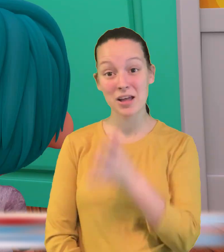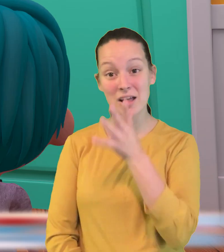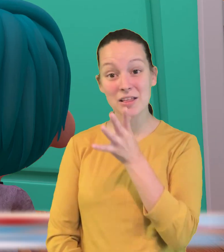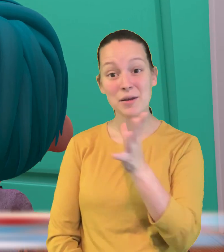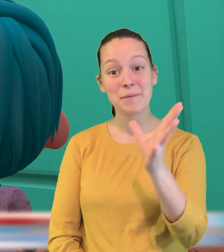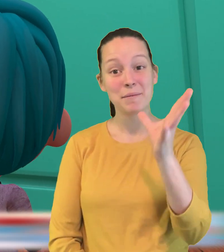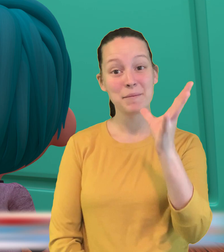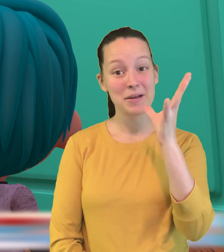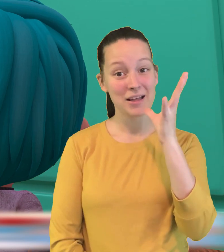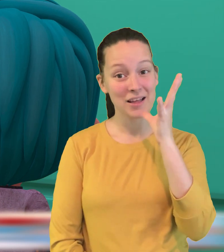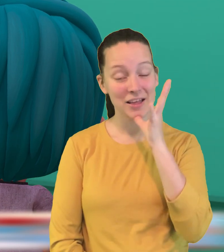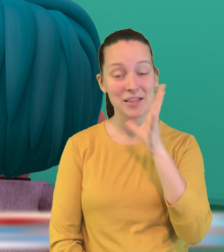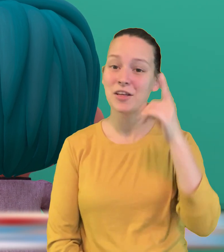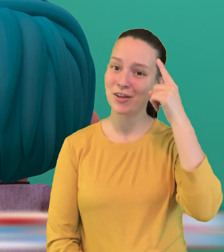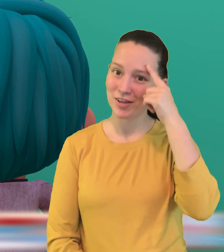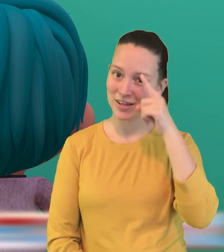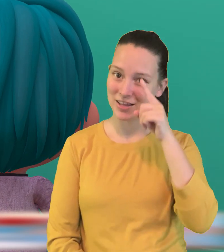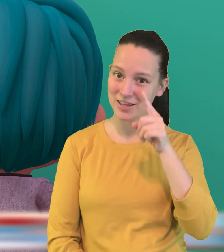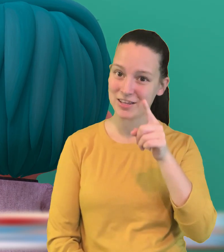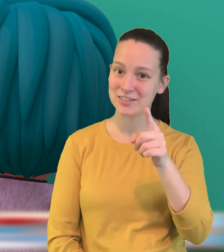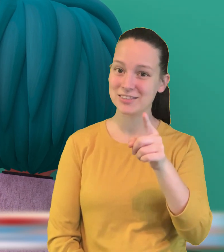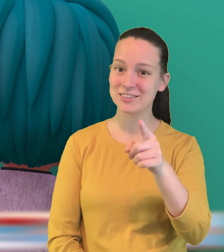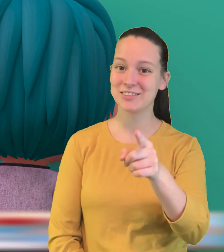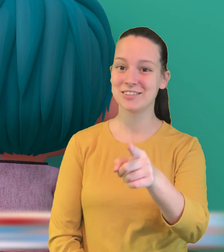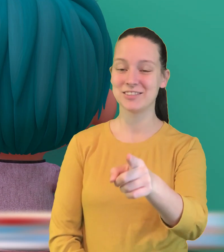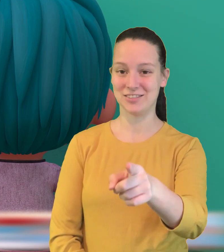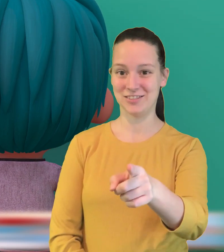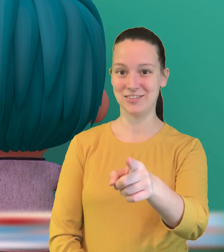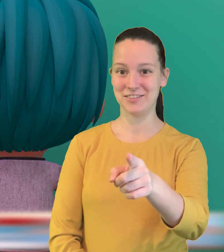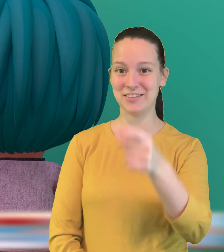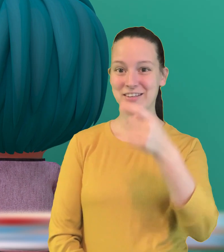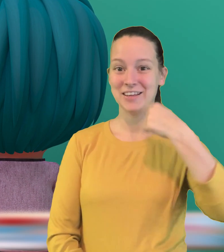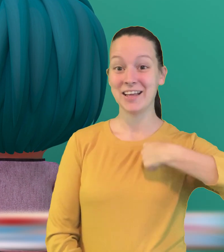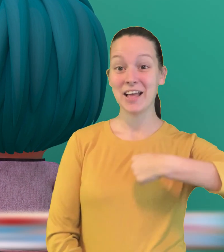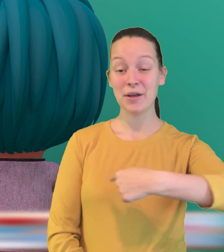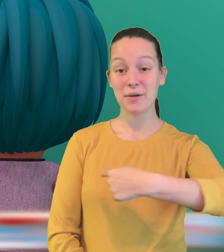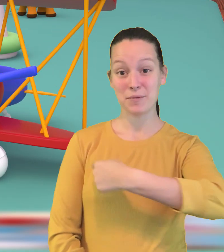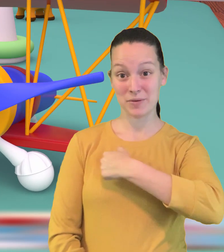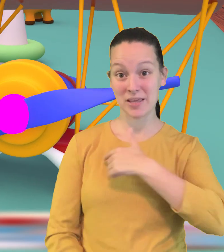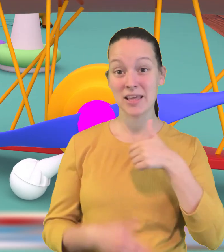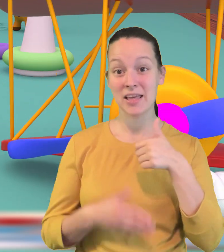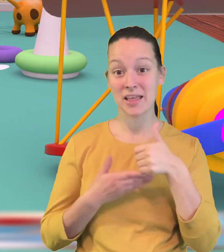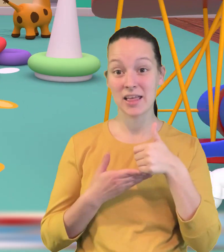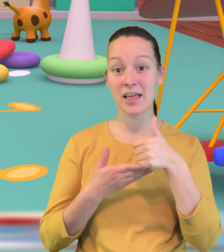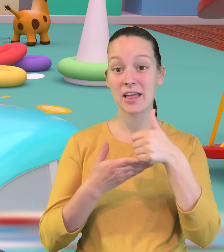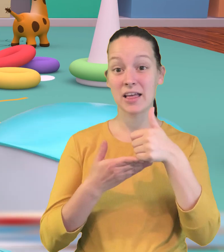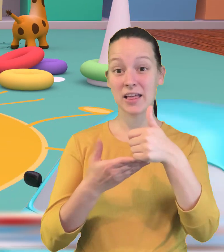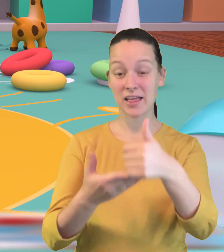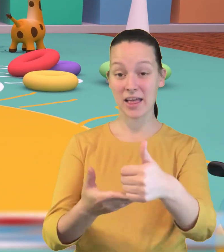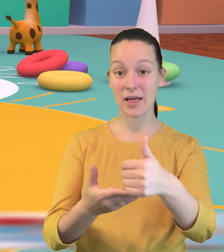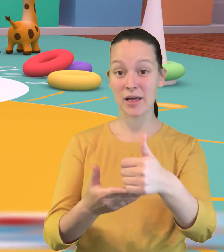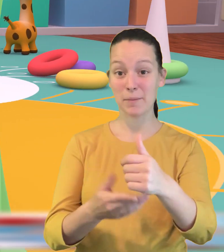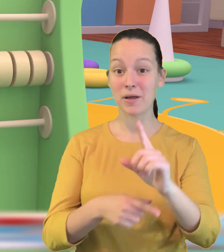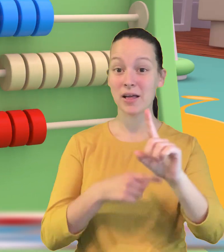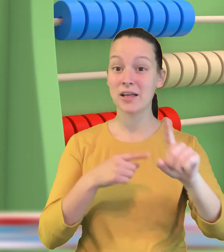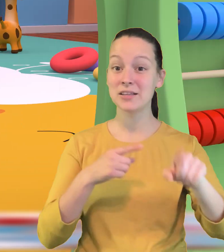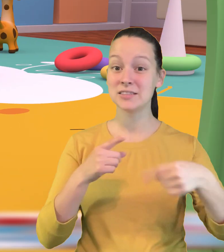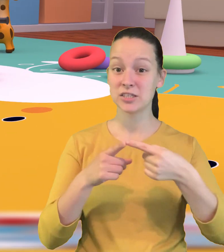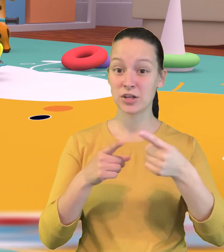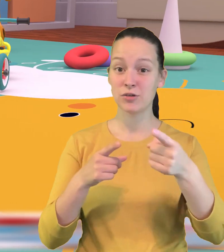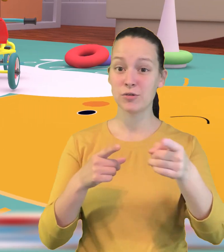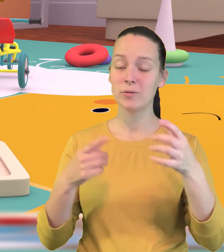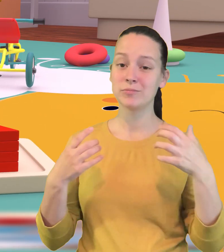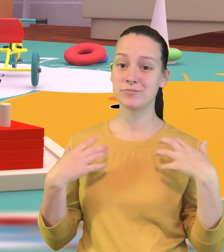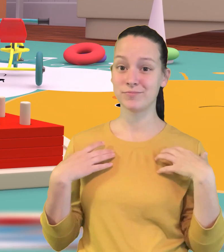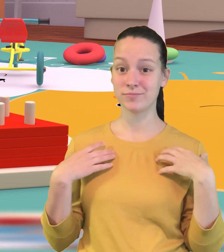wird tun Mutter, Mutter Mutter Mutter Auf dein Wohl Wir helfen dir